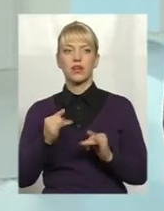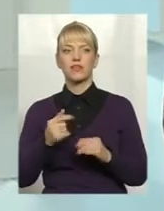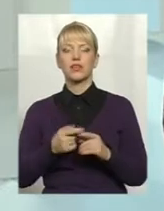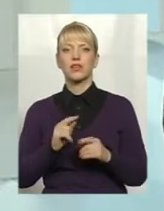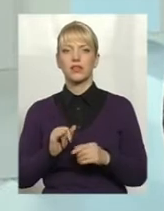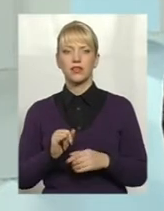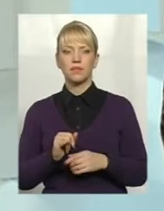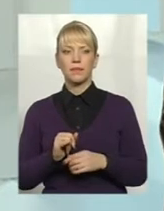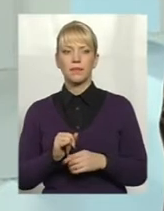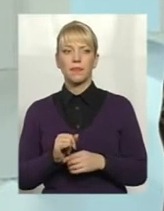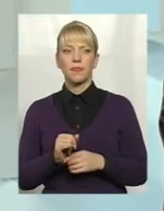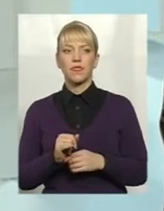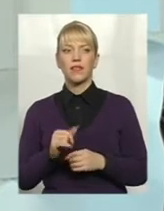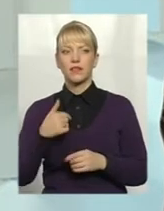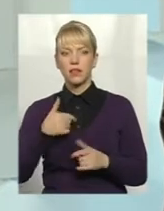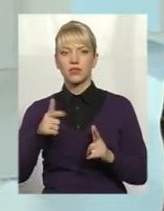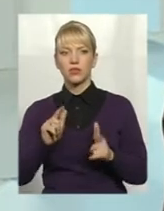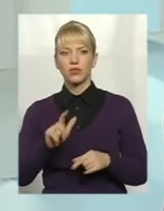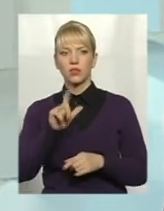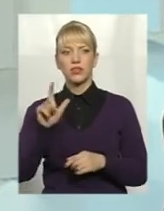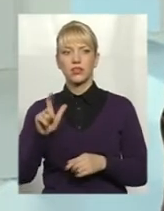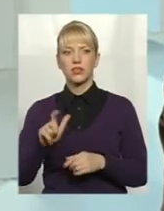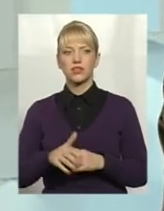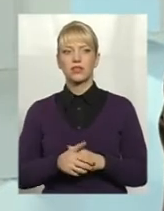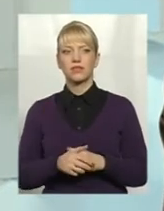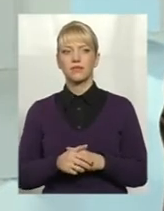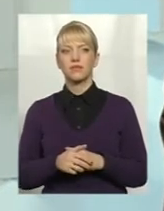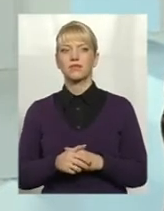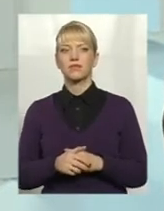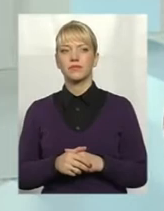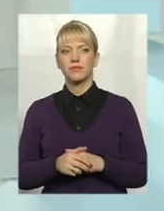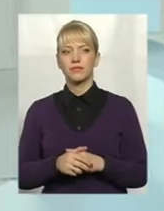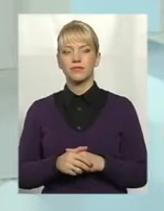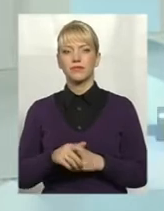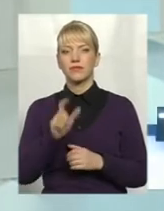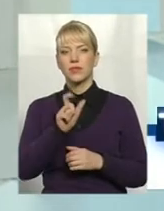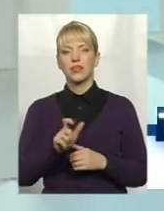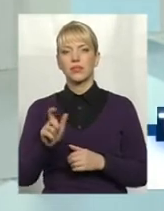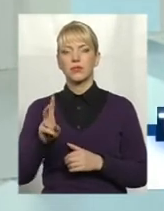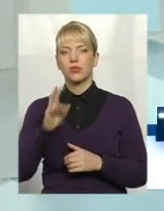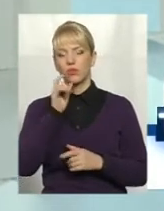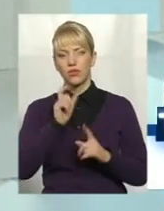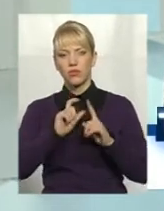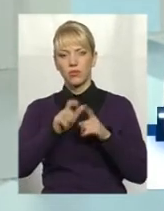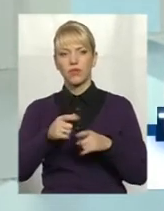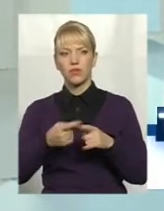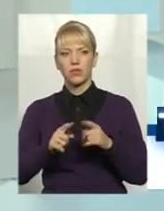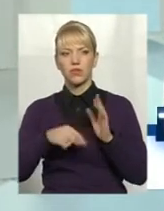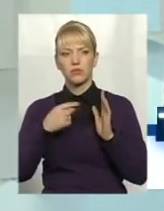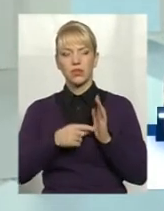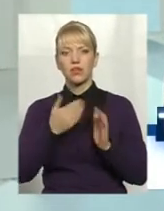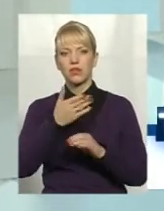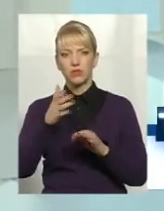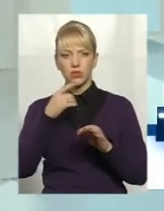принципі, я згодна з тими, хто відповів на це питання. Вони мають